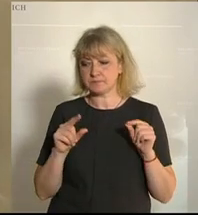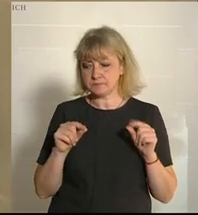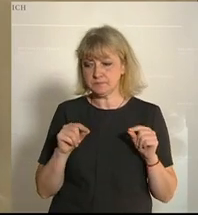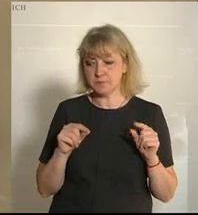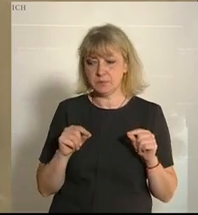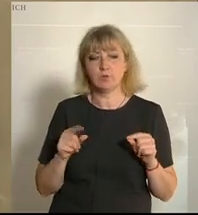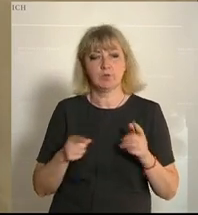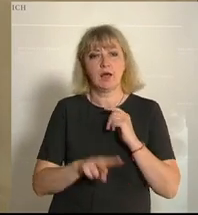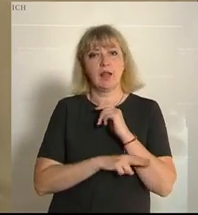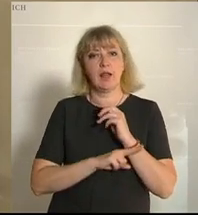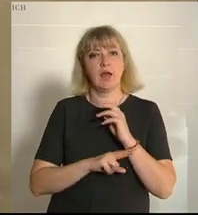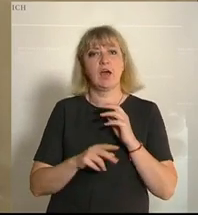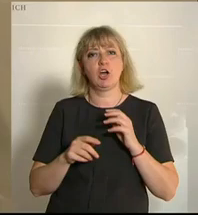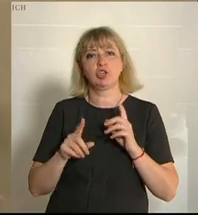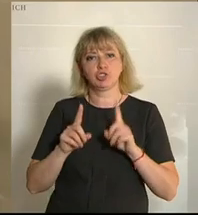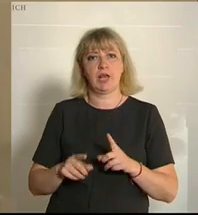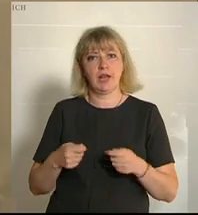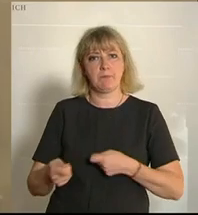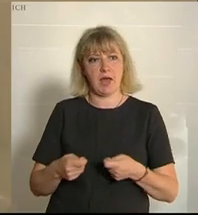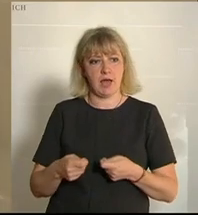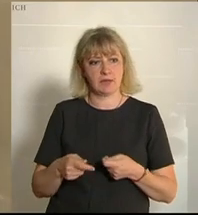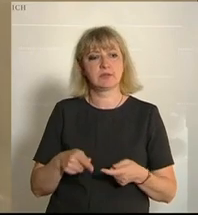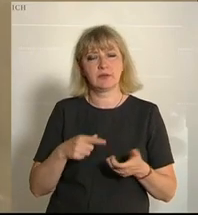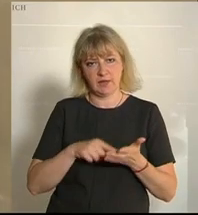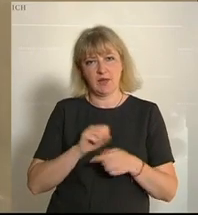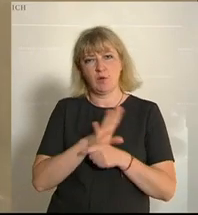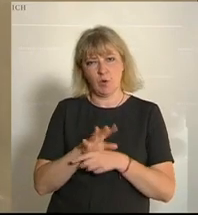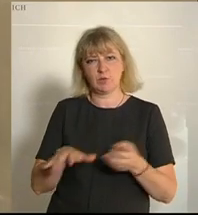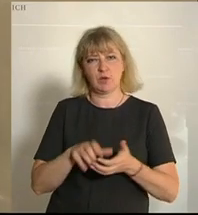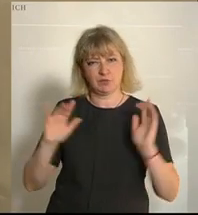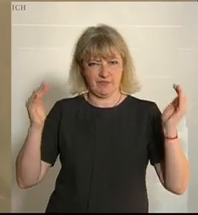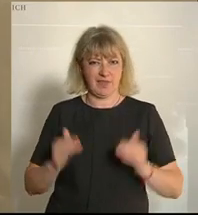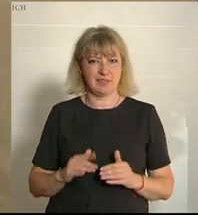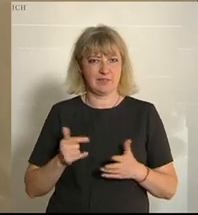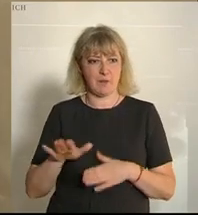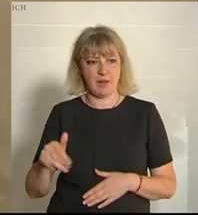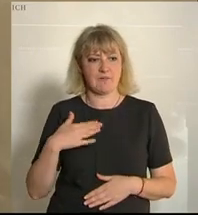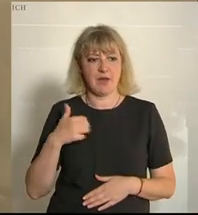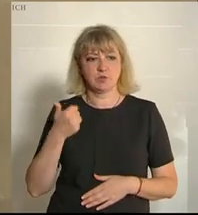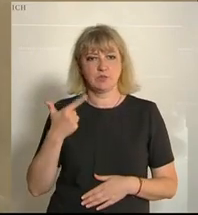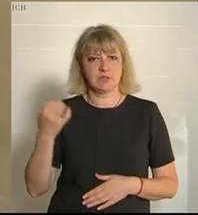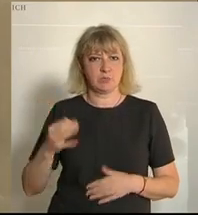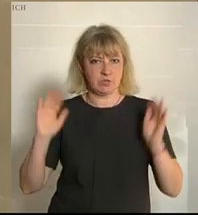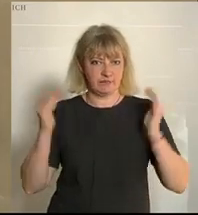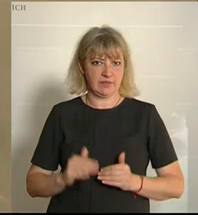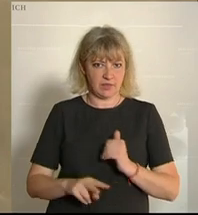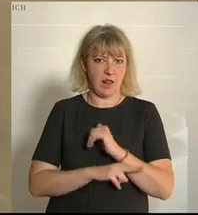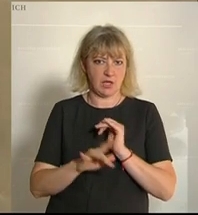dem Leerstellenmarkt zu tun, denn hier gibt es aufgrund der Corona-Krise Rückgänge. Im Mai waren das 21 Prozent.